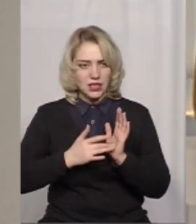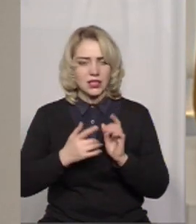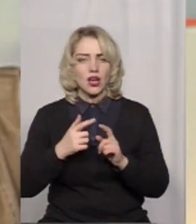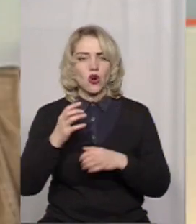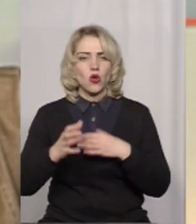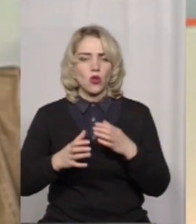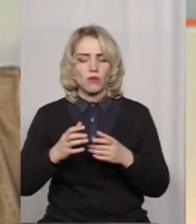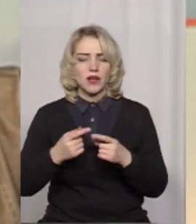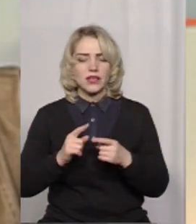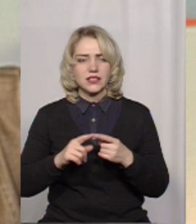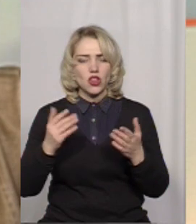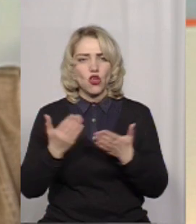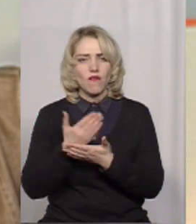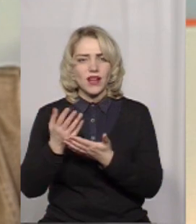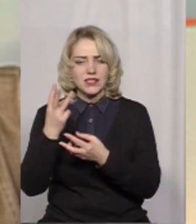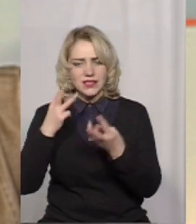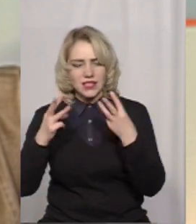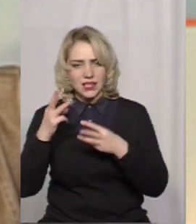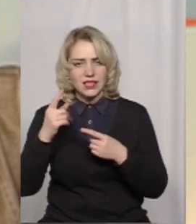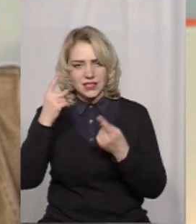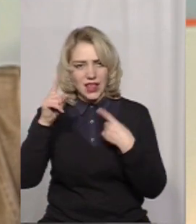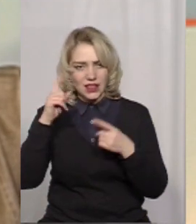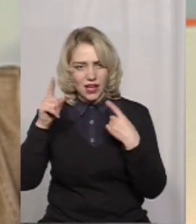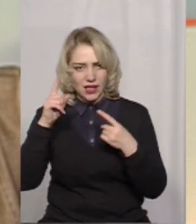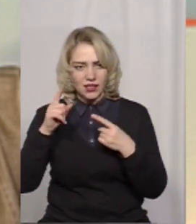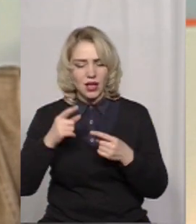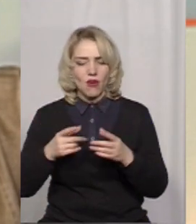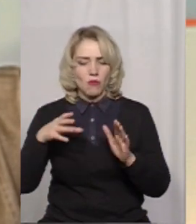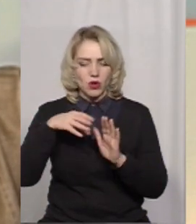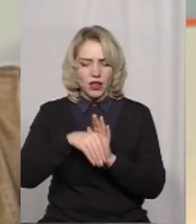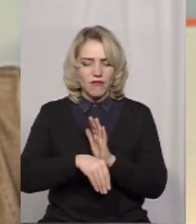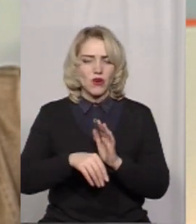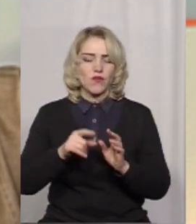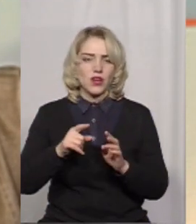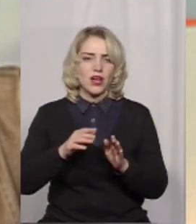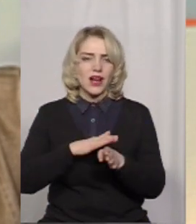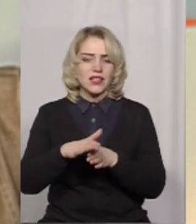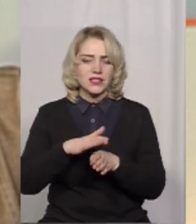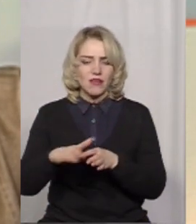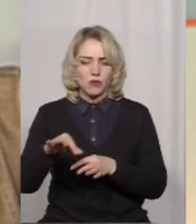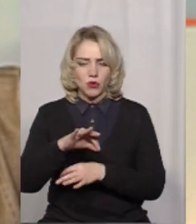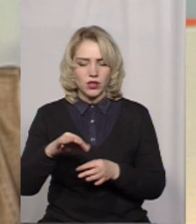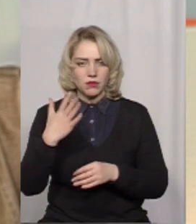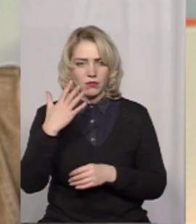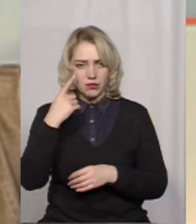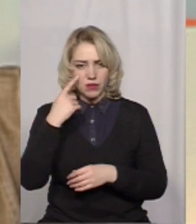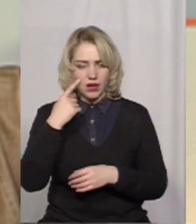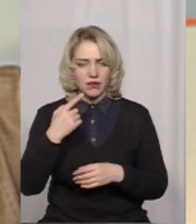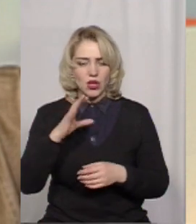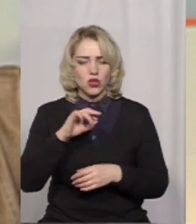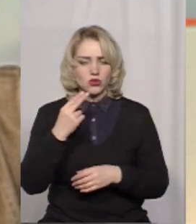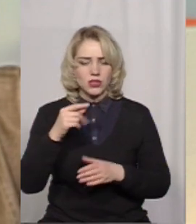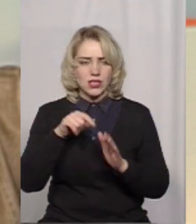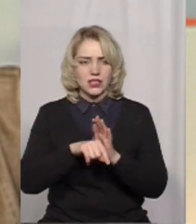Це інноваційність ідеї, покладене в основу реалізованого проєкту, щоб проєкт був інноваційним. Це до п'яти балів. Це соціальна